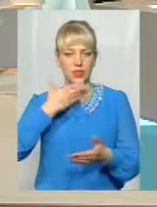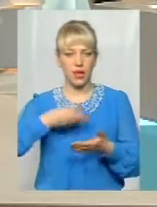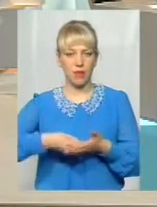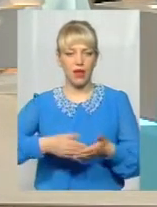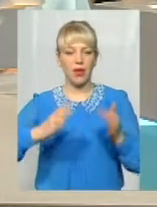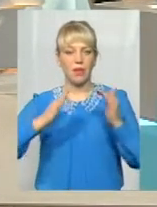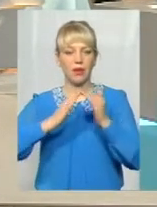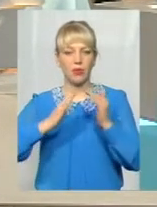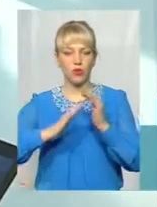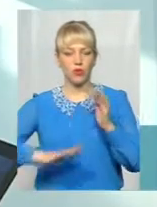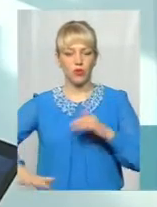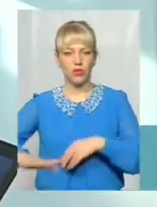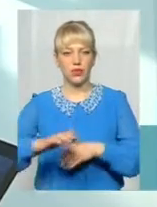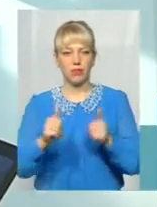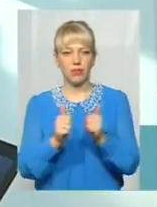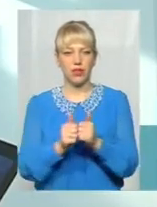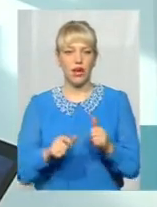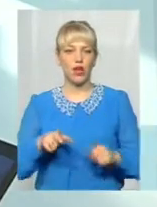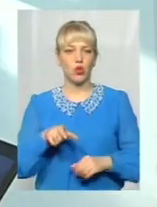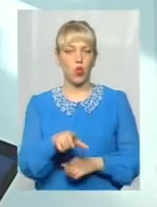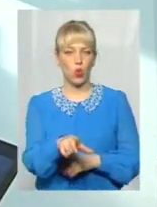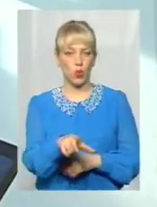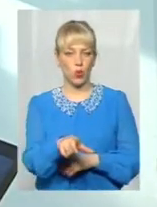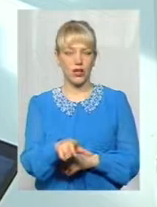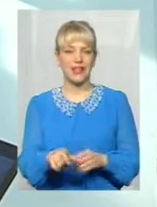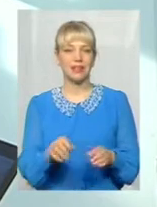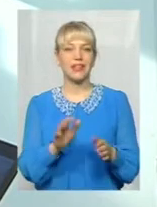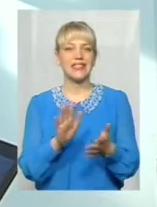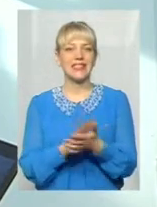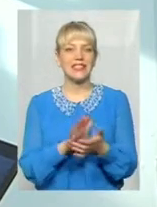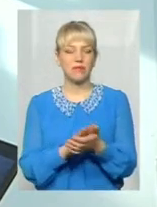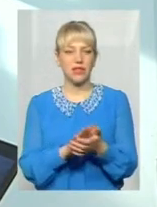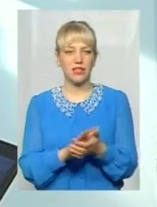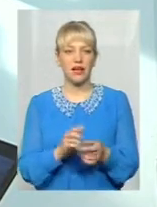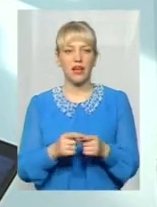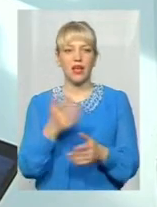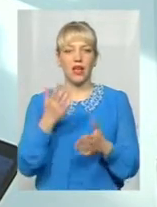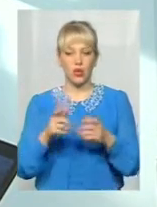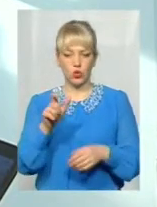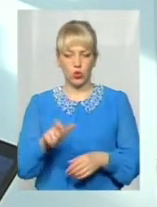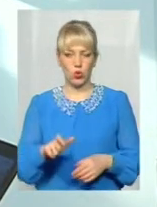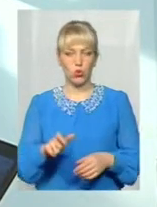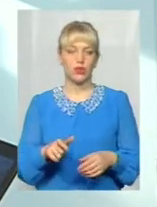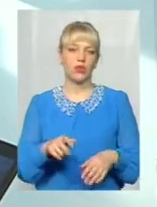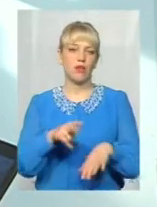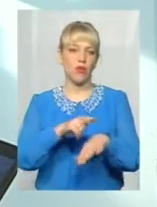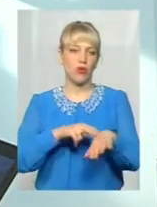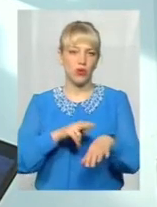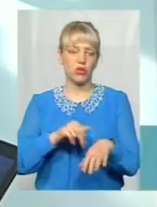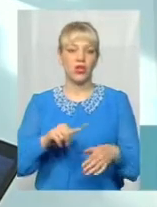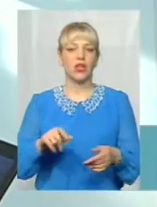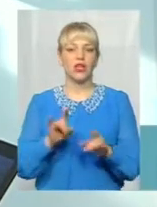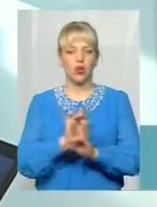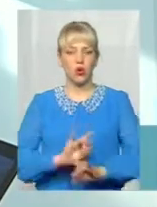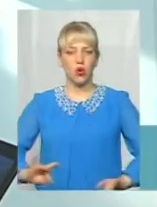території або біля дороги сміття, підходять люди в формі, представники влади і роз'яснюють, вони,